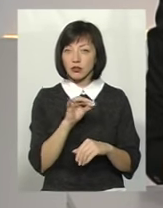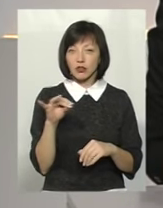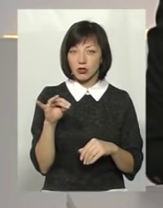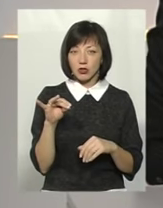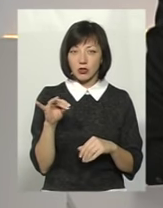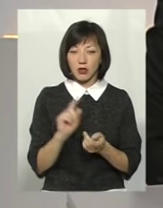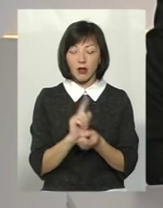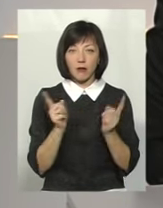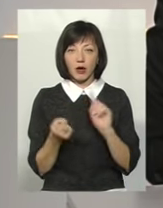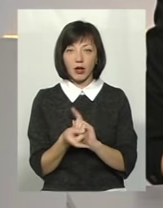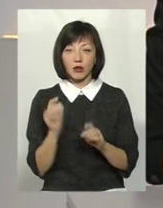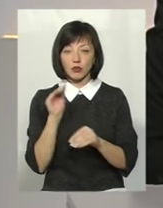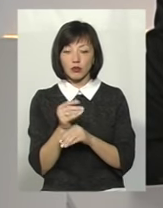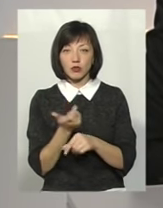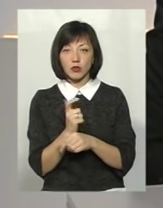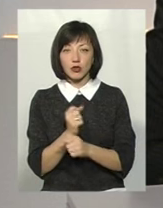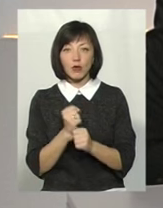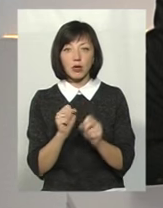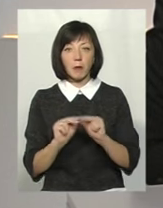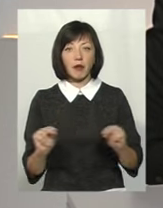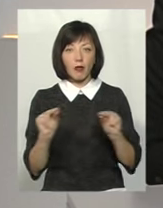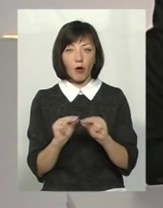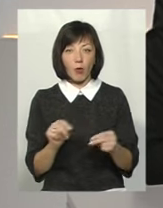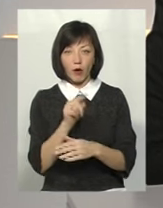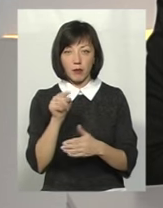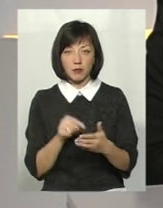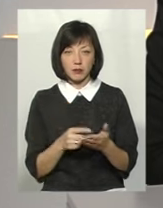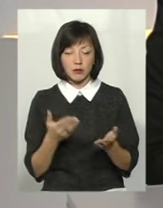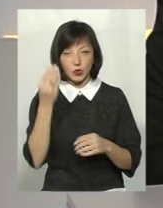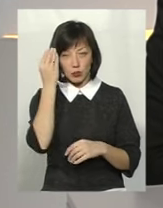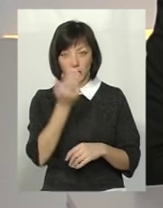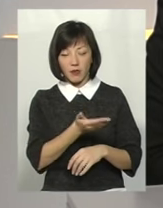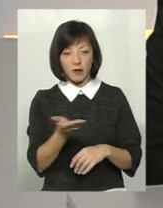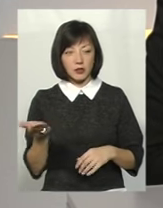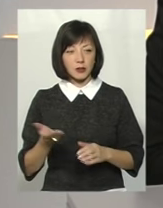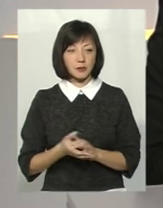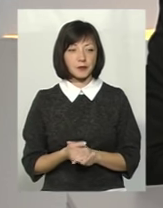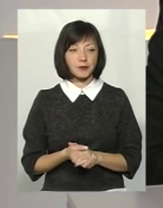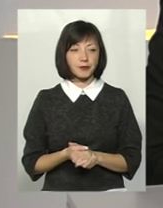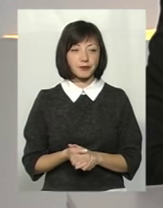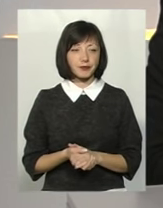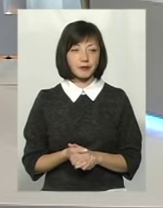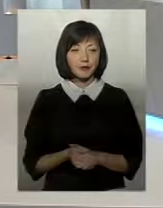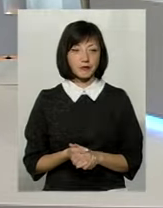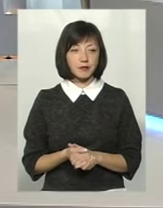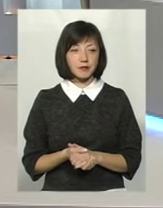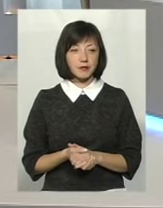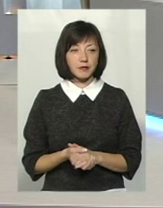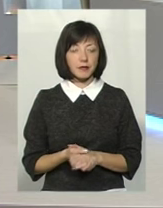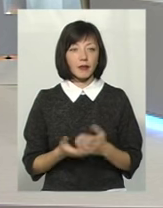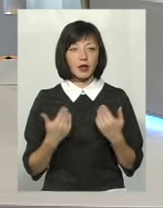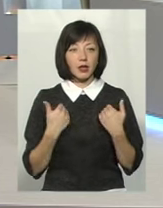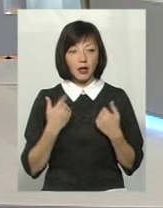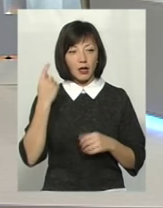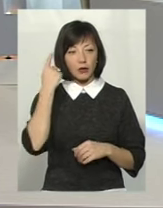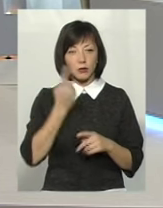Чи, навпаки, додають більше роботи педагогам? От думка, кожен із вас хочеться почути. Будь ласка. Я гадаю, що